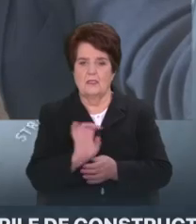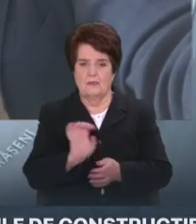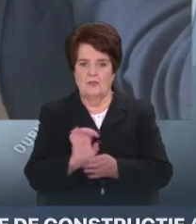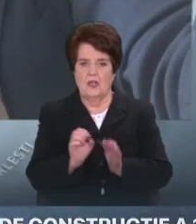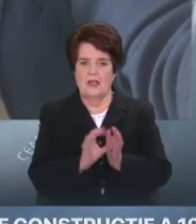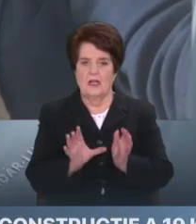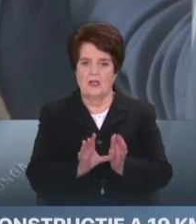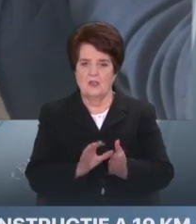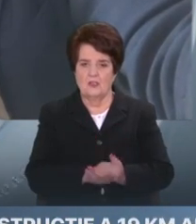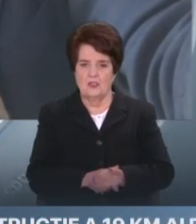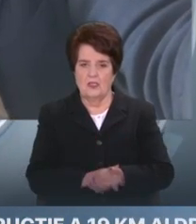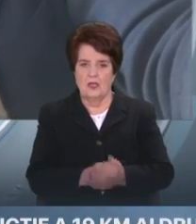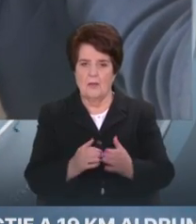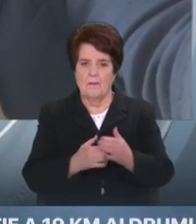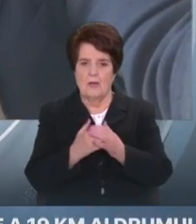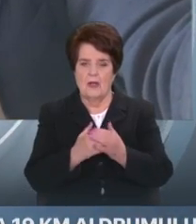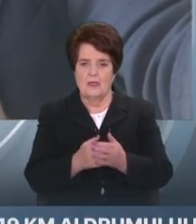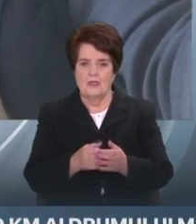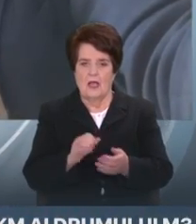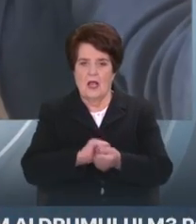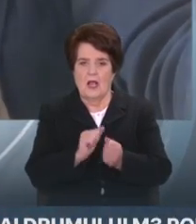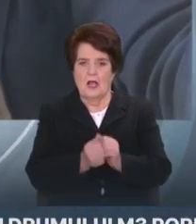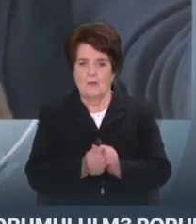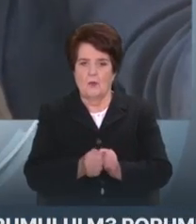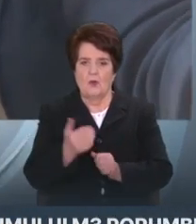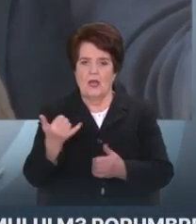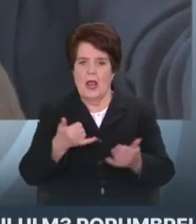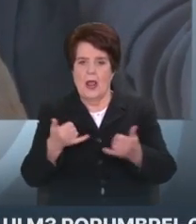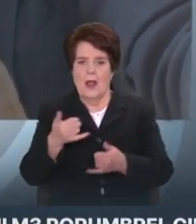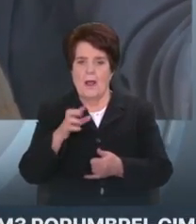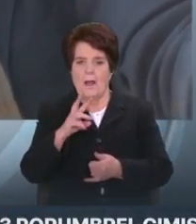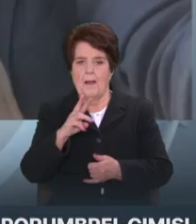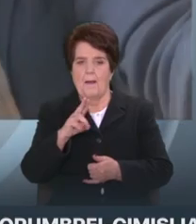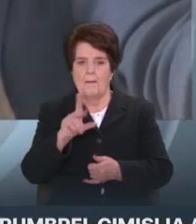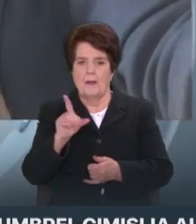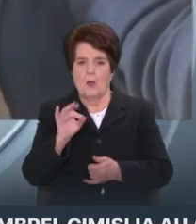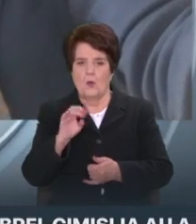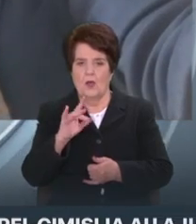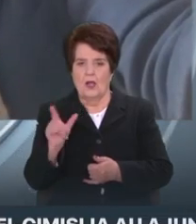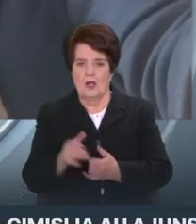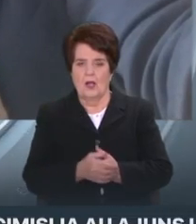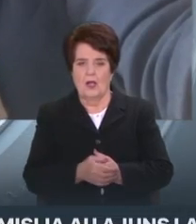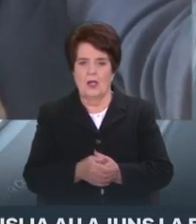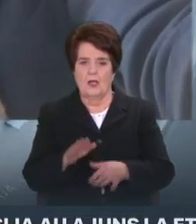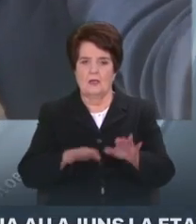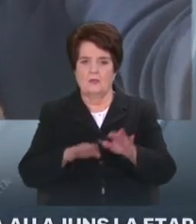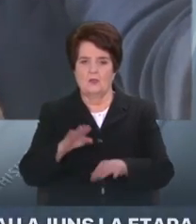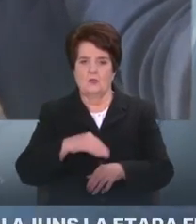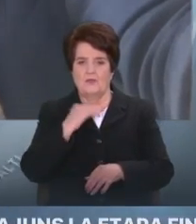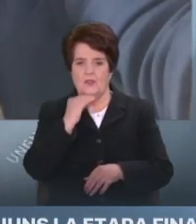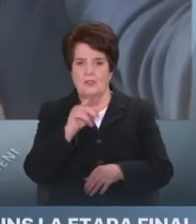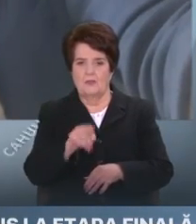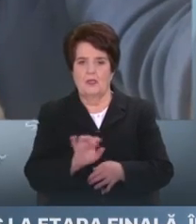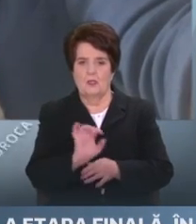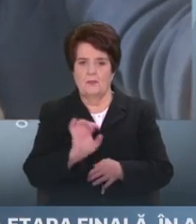electrică și în bază de cărbune și păcură. Ei ar avea cantități suficiente pentru a